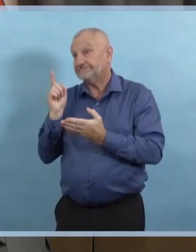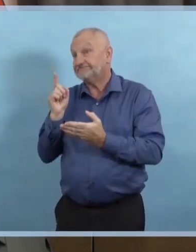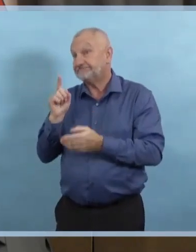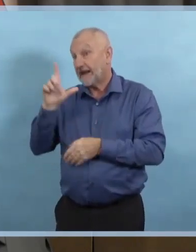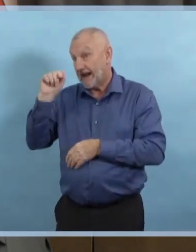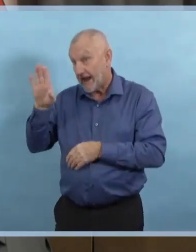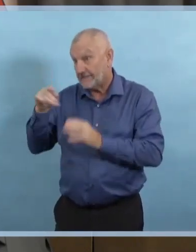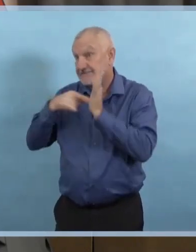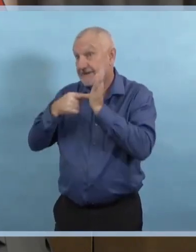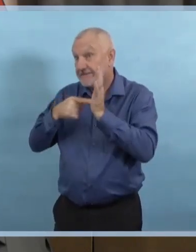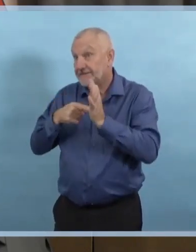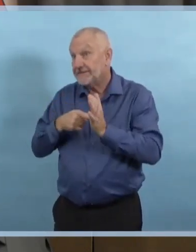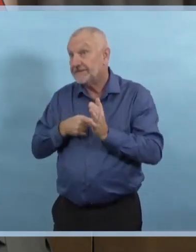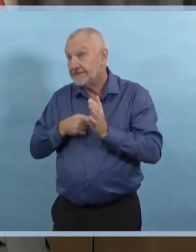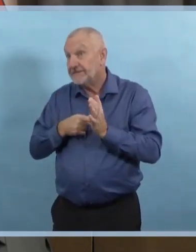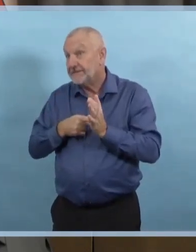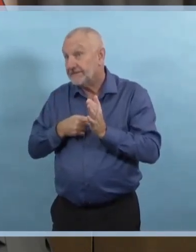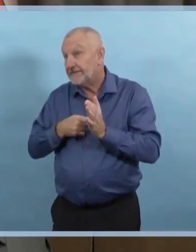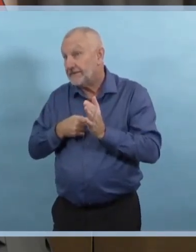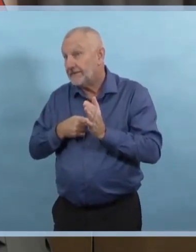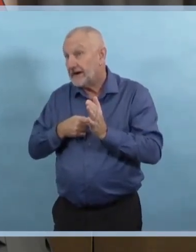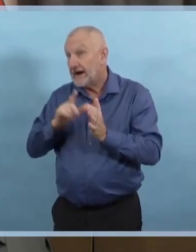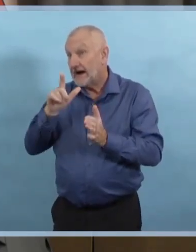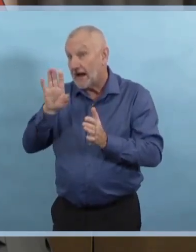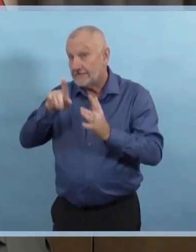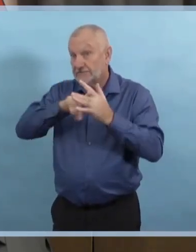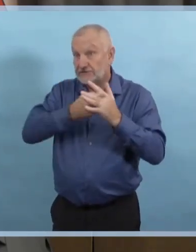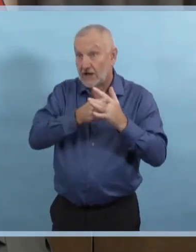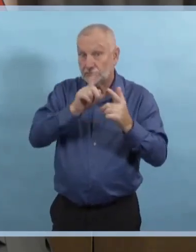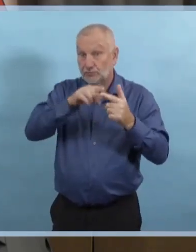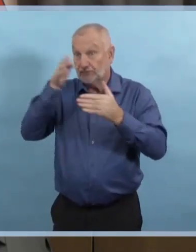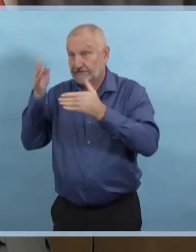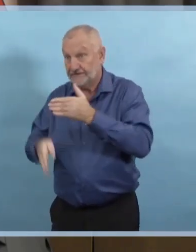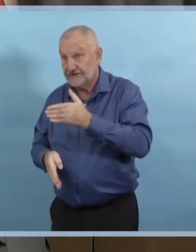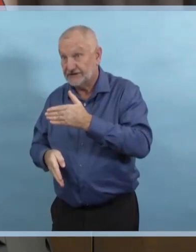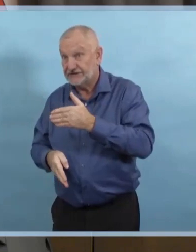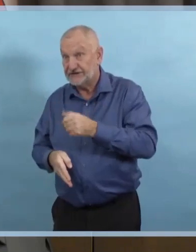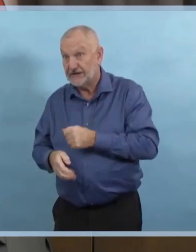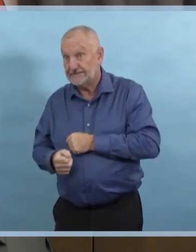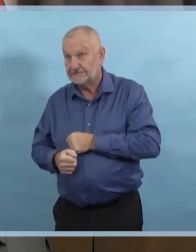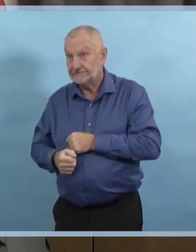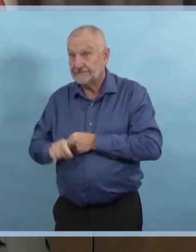29 et 41 heures